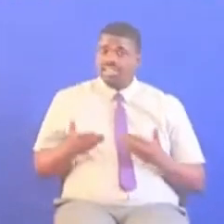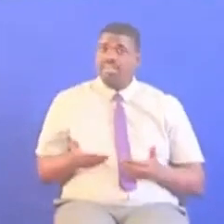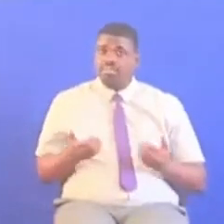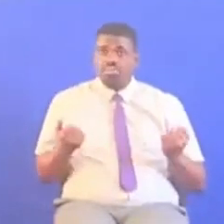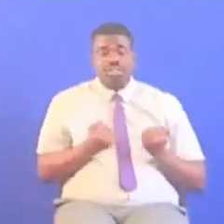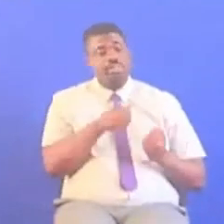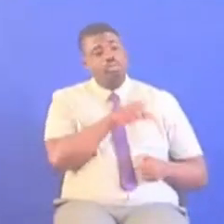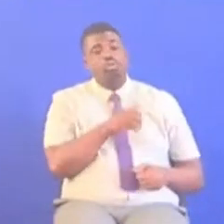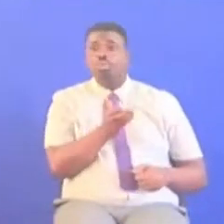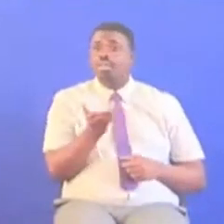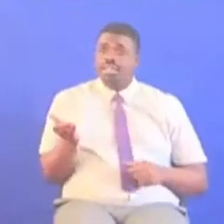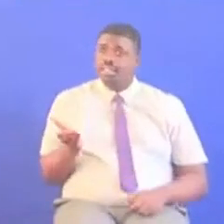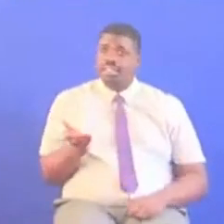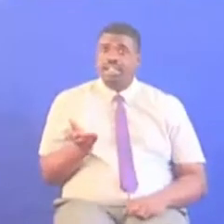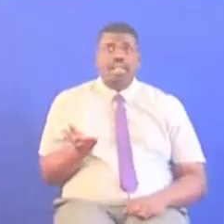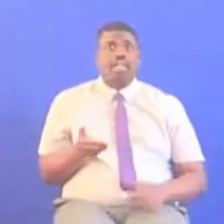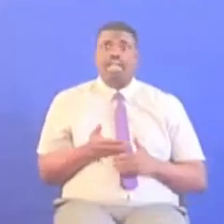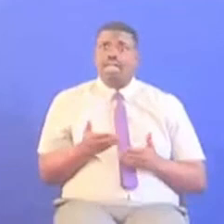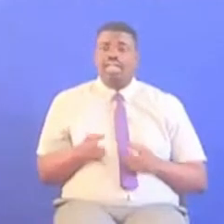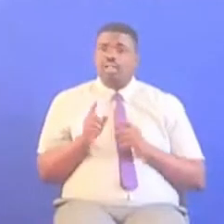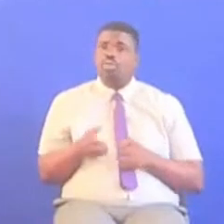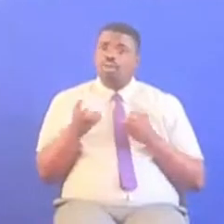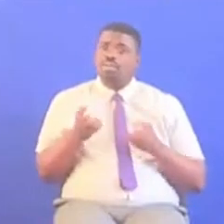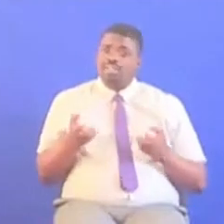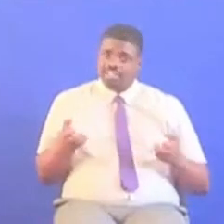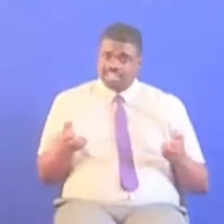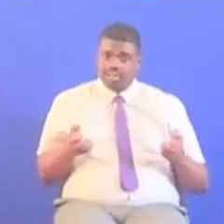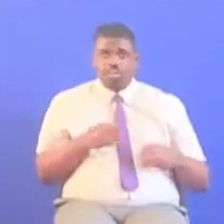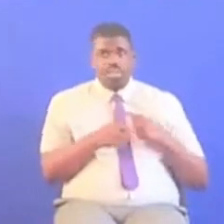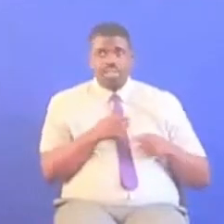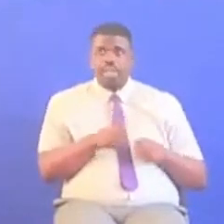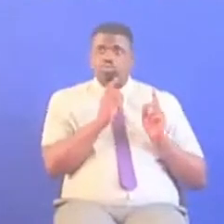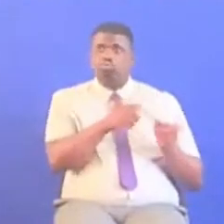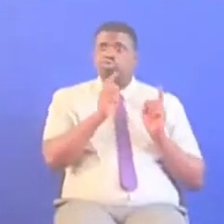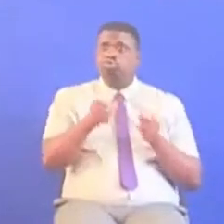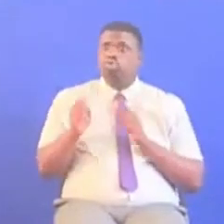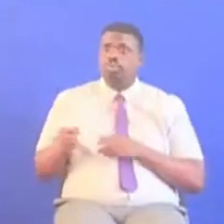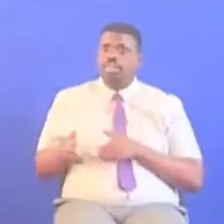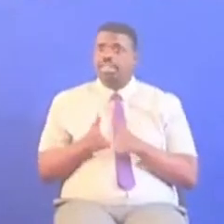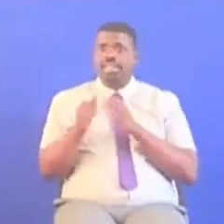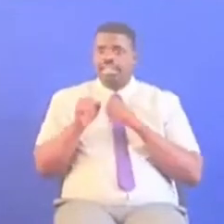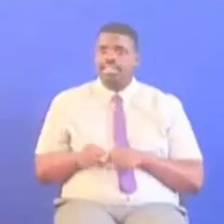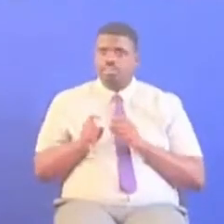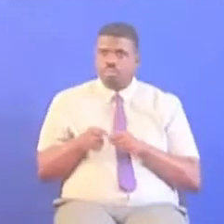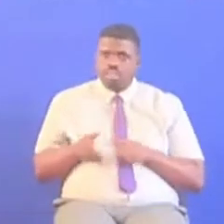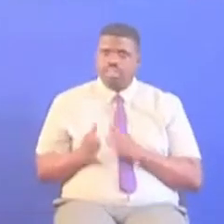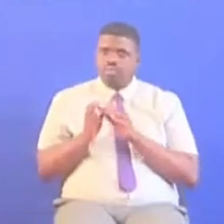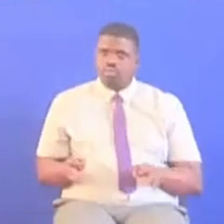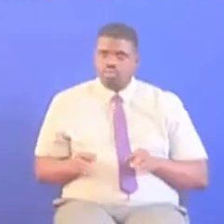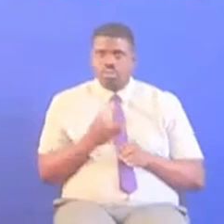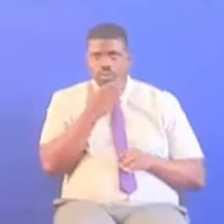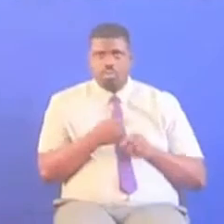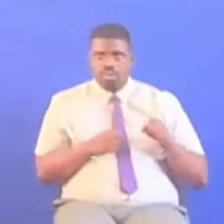Tunatengeneza masoko mengine ya machinga Hayata kuwa na machingaz Machingaz wataendea kuzuhula mitaani Kwa hiyo lazima tuwe na namna nzuri ya kuhahendo wa